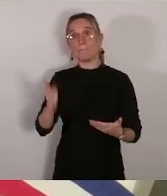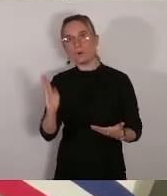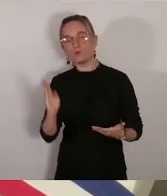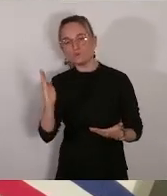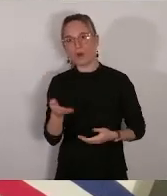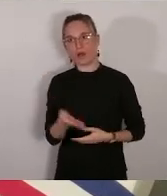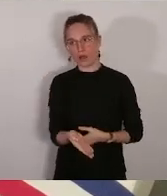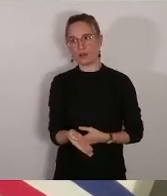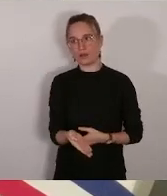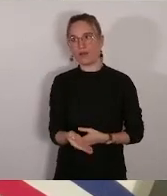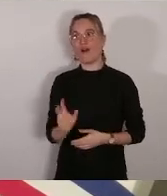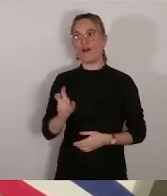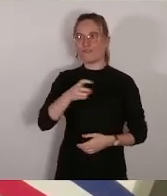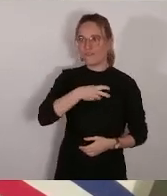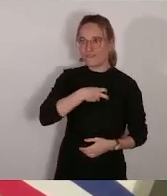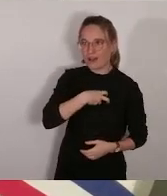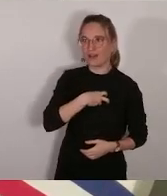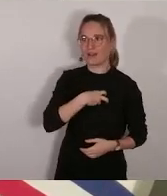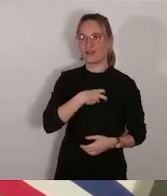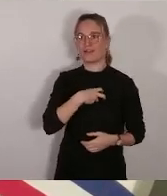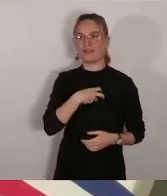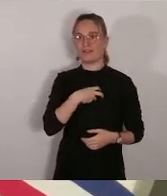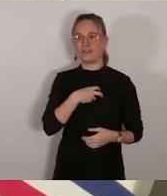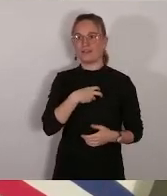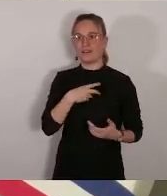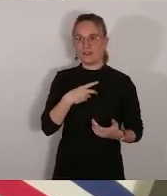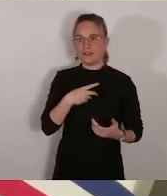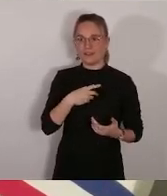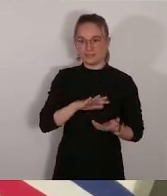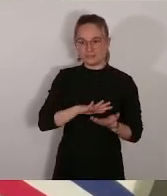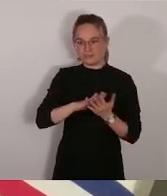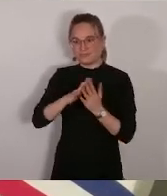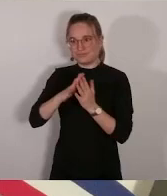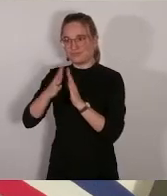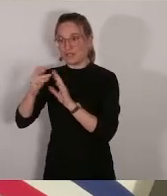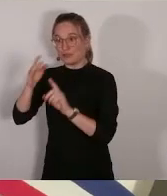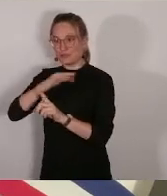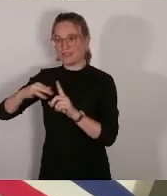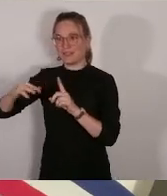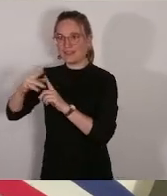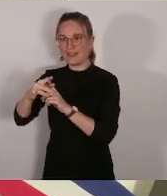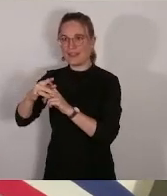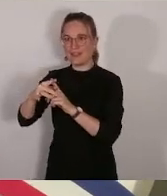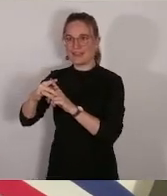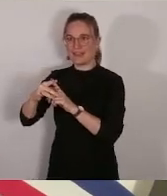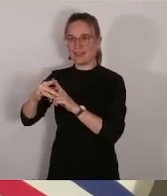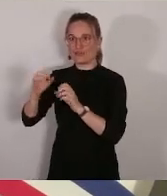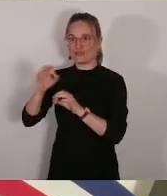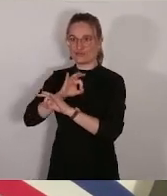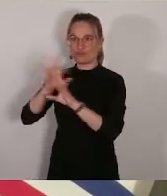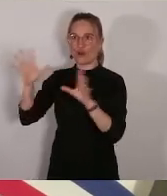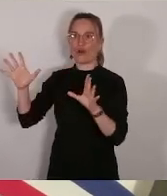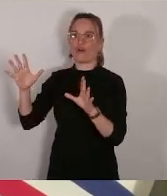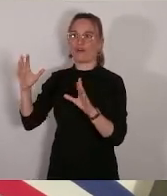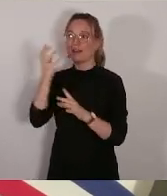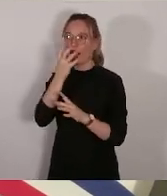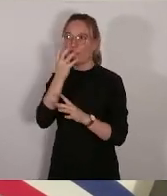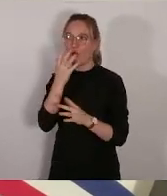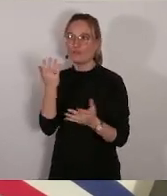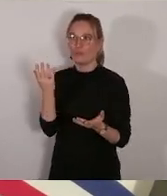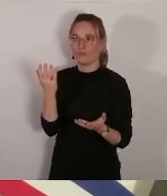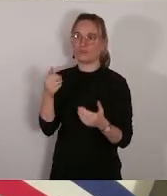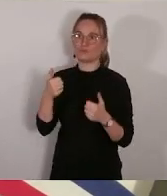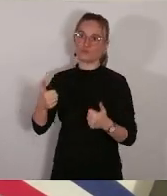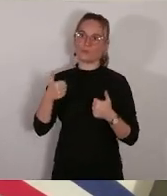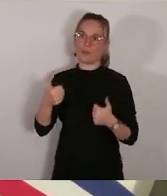vers une société neutre au carbone dont on a besoin. Et je vous remercie d'ailleurs Madame Parody d'exprimer des positions claires aussi,